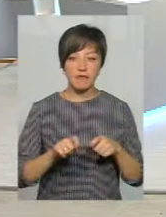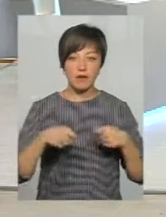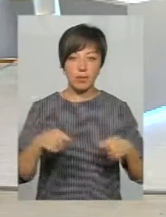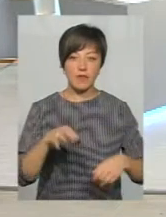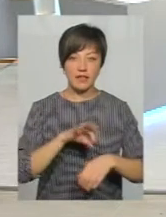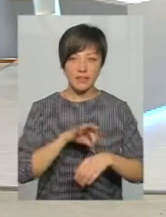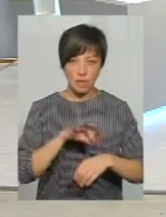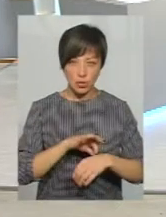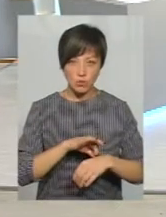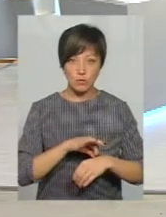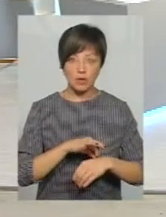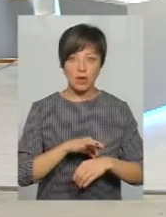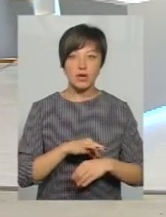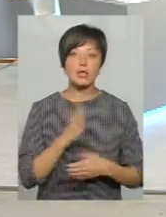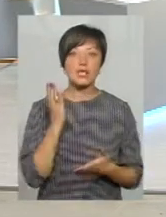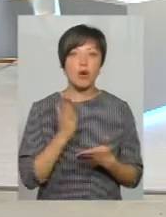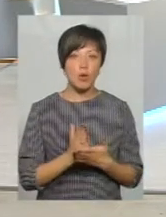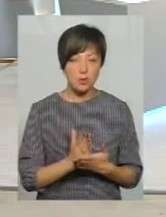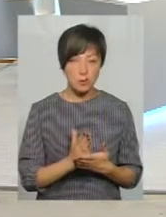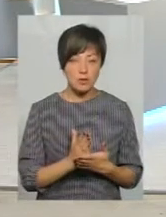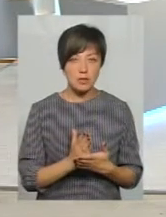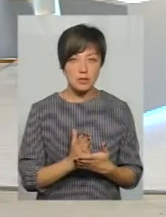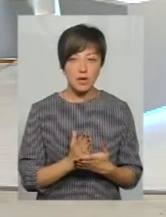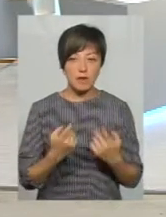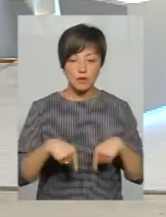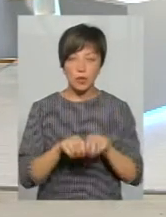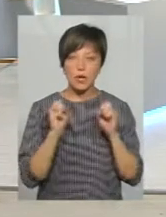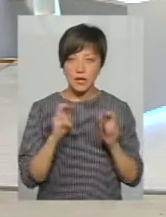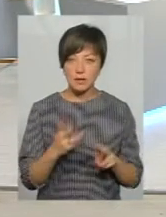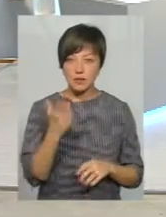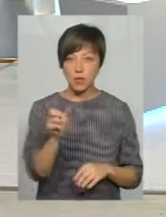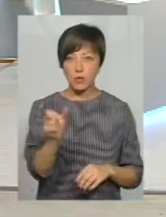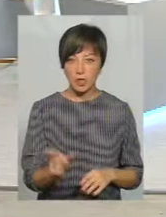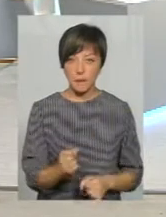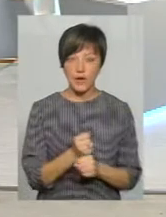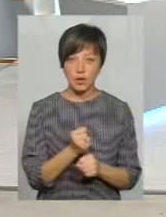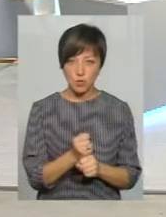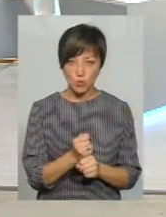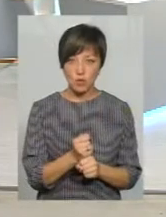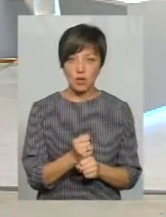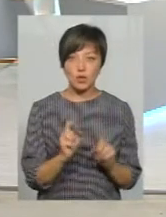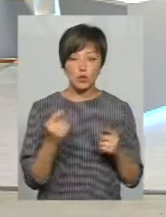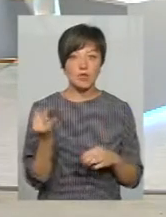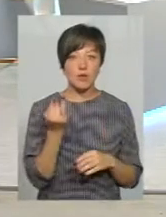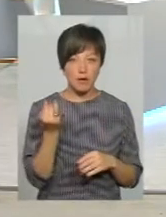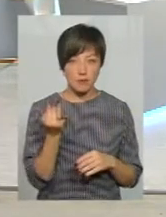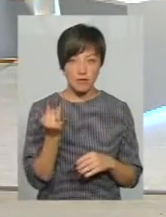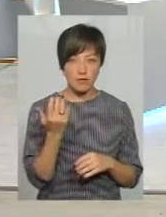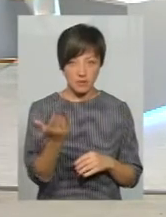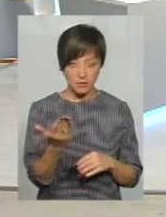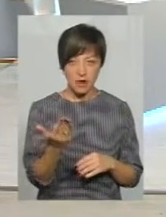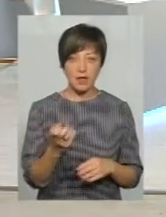вірусом, ну, бо ви сказали, що вони знаходяться в зоні ризику, і ви, як людина, яка працює, от дуже цікаво. І,